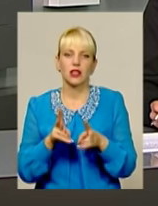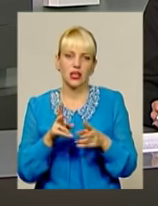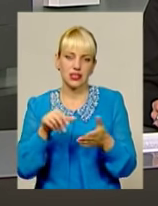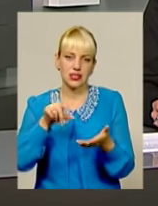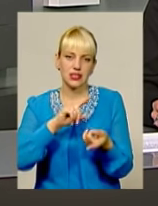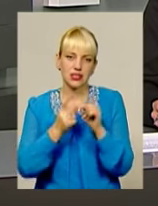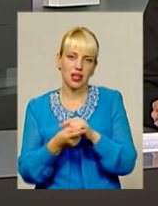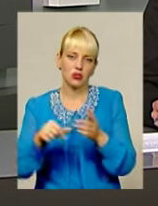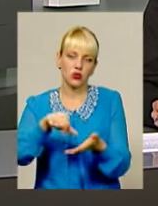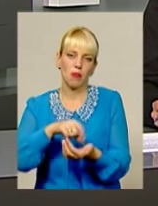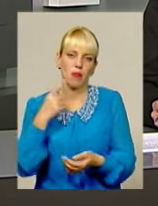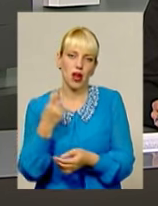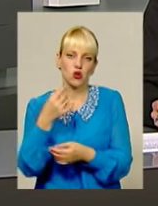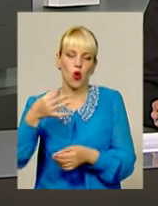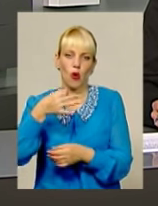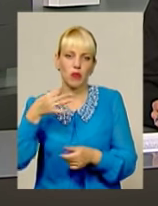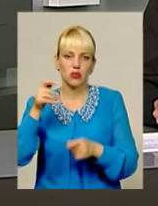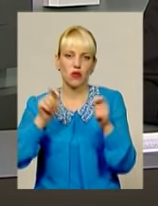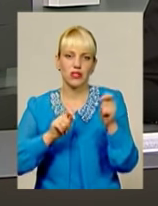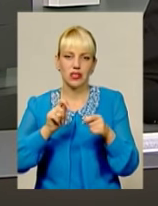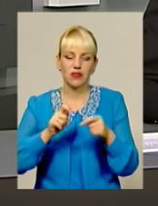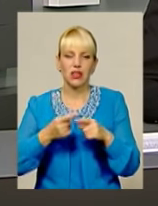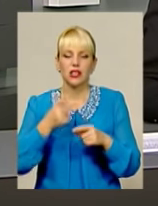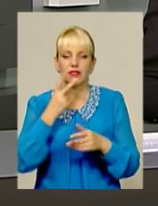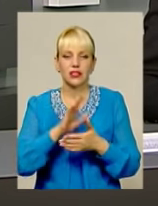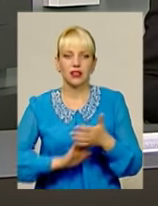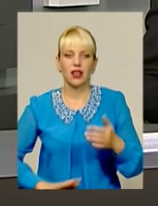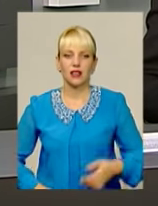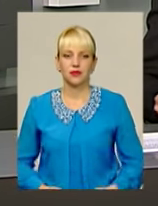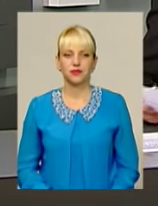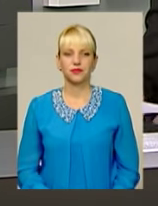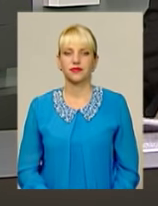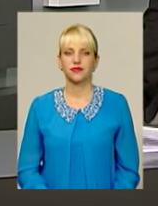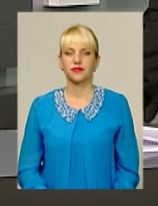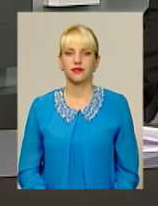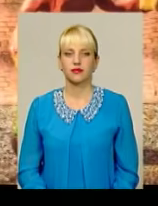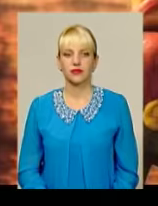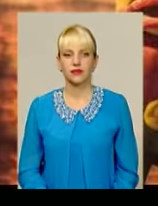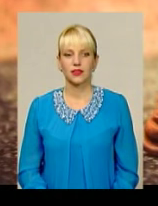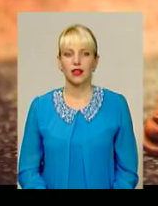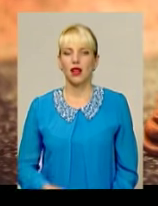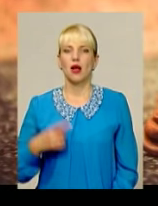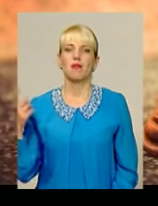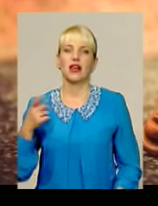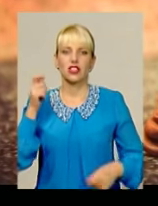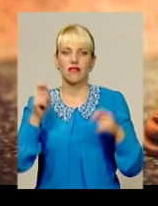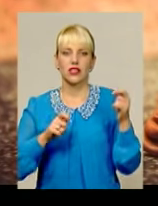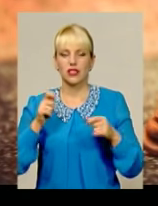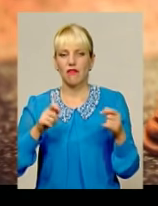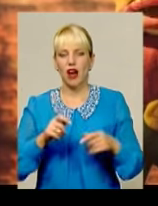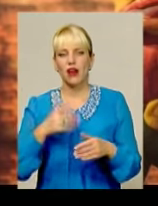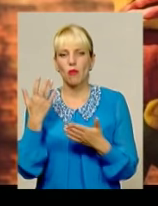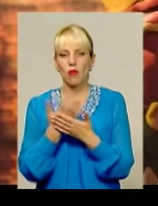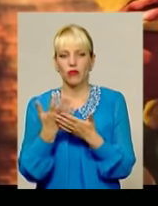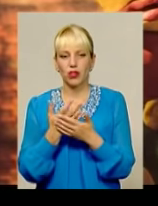учасником першого обласного фестивалю мобільних фільмів, дивіться далі у сюжеті. Перший фестиваль мобільних фільмів